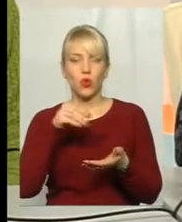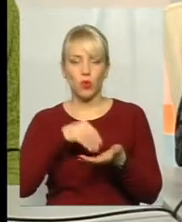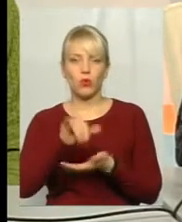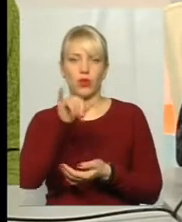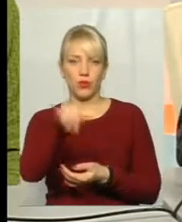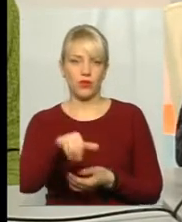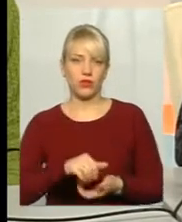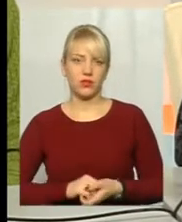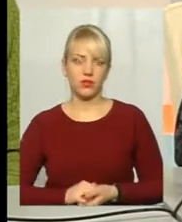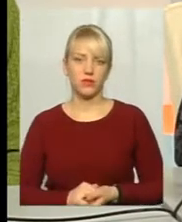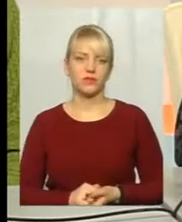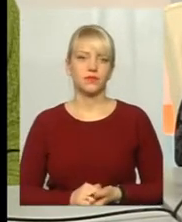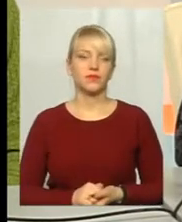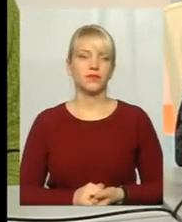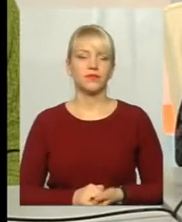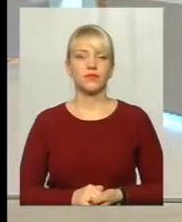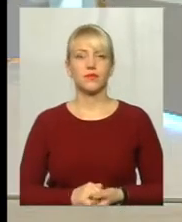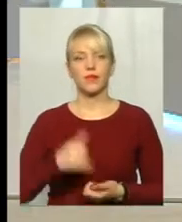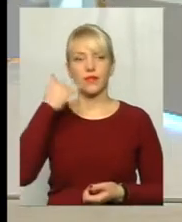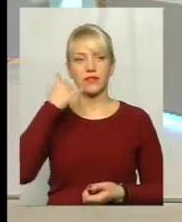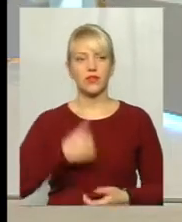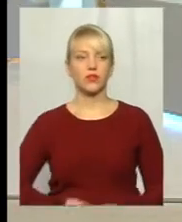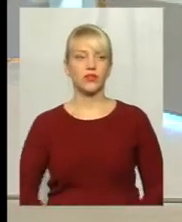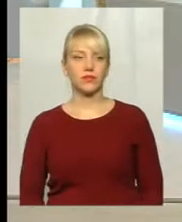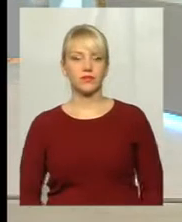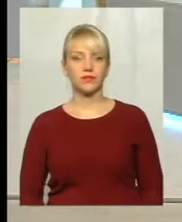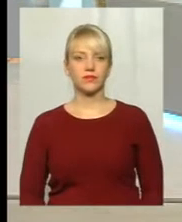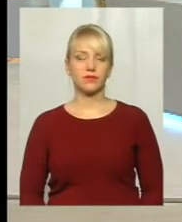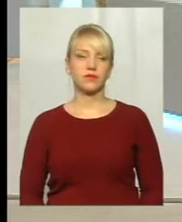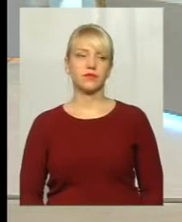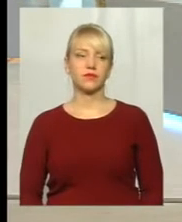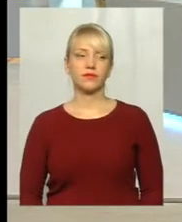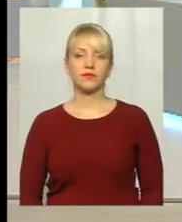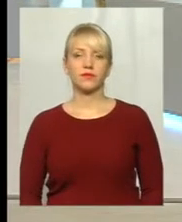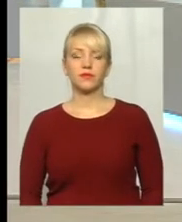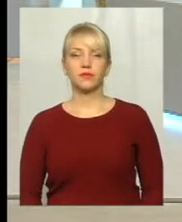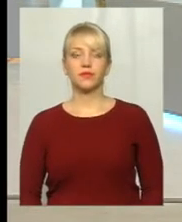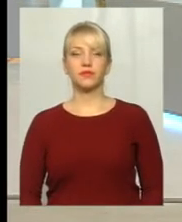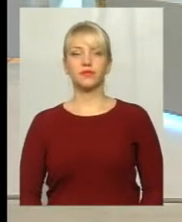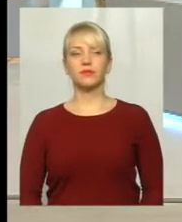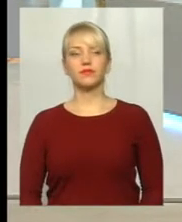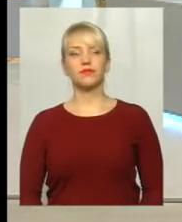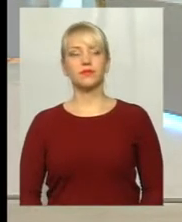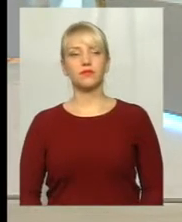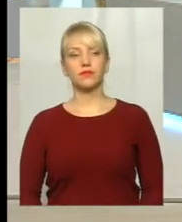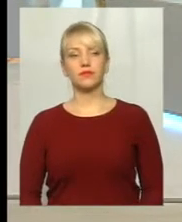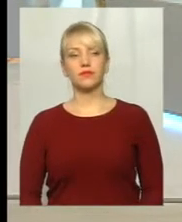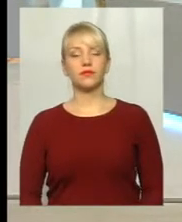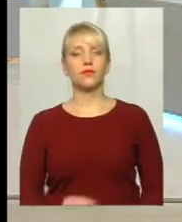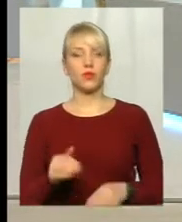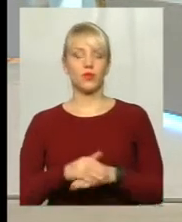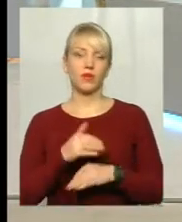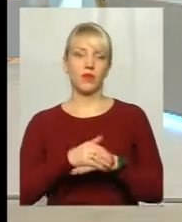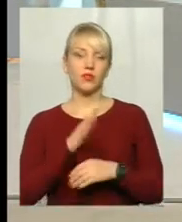магазині. Дякую. А в нас на зв'язку є глядач. Давайте послухаємо його питання. Добрий вечір. Добрий вечір.